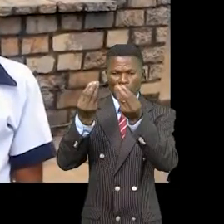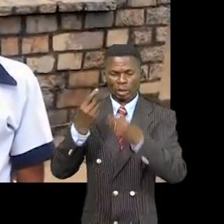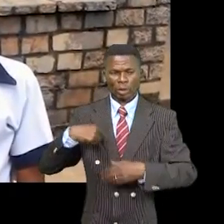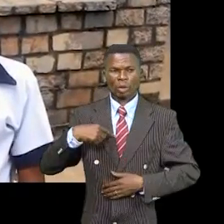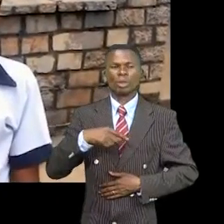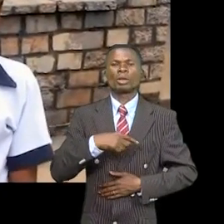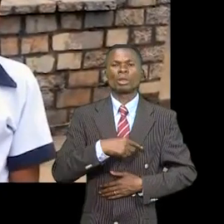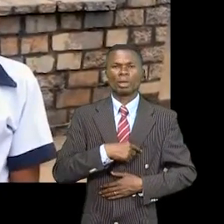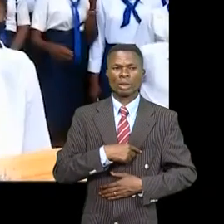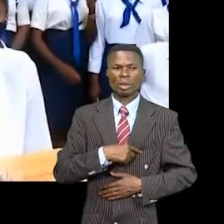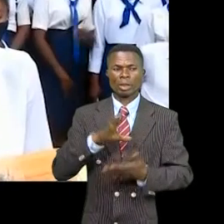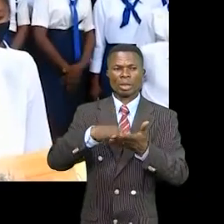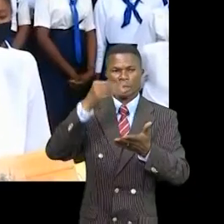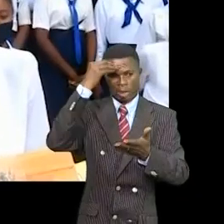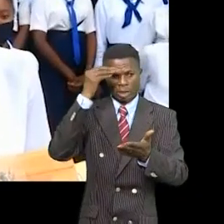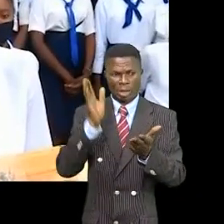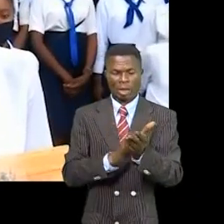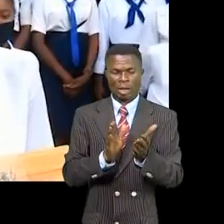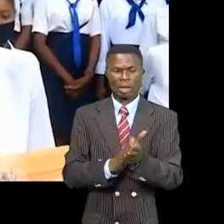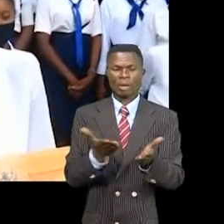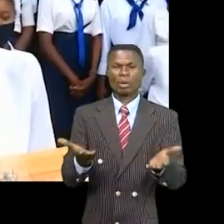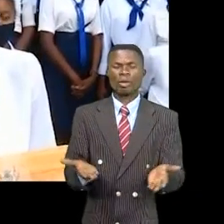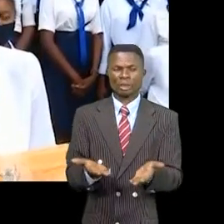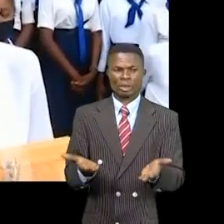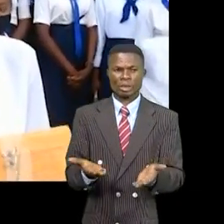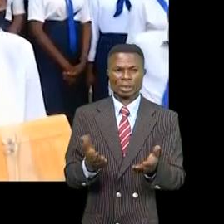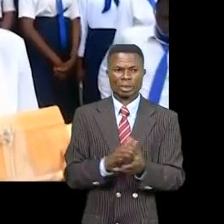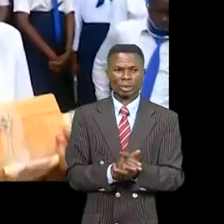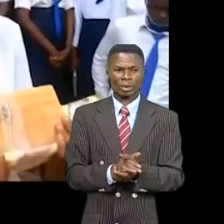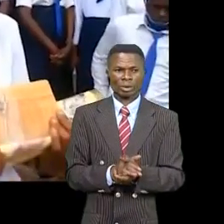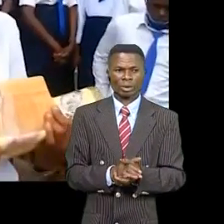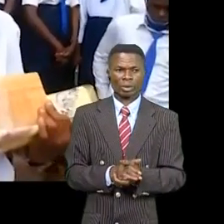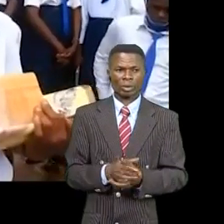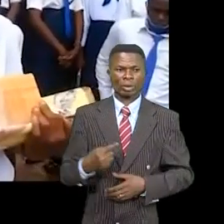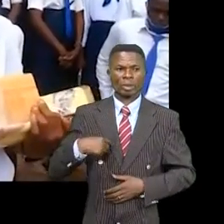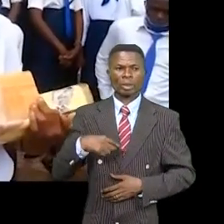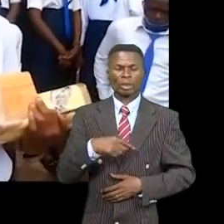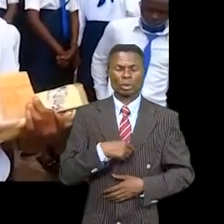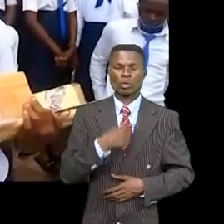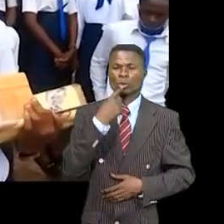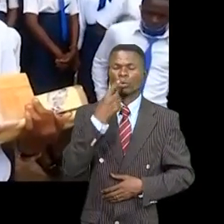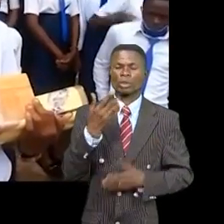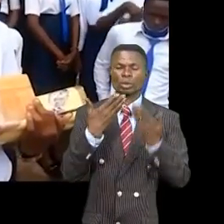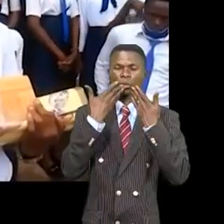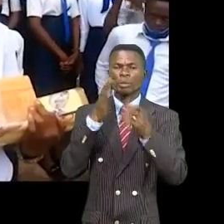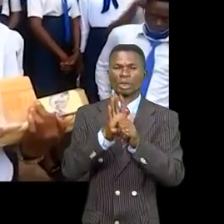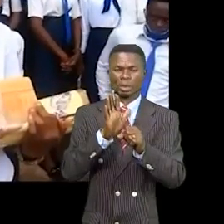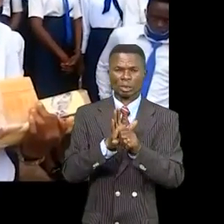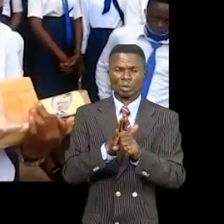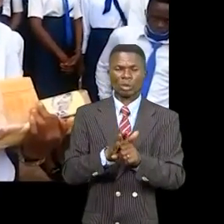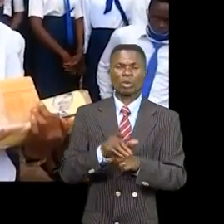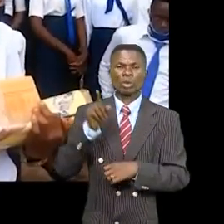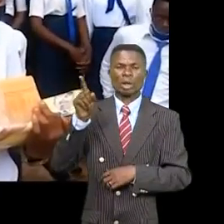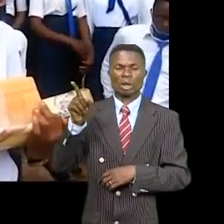nous les élèves je veux dire merci à papa André Kadima pour moi je soutiens et je veux vous donner parce que ces choses